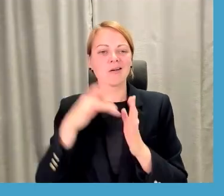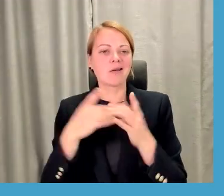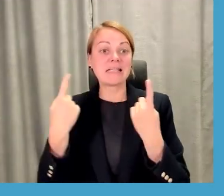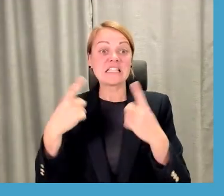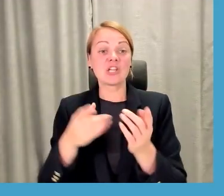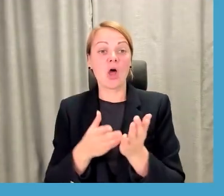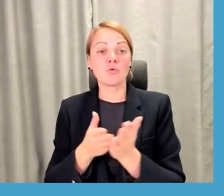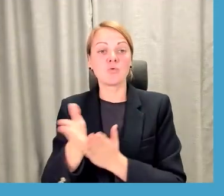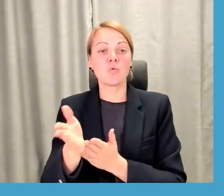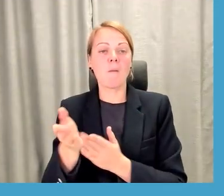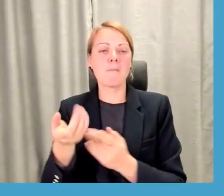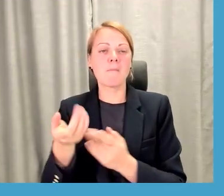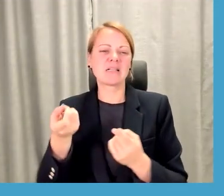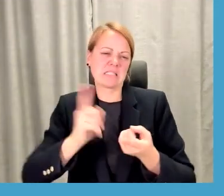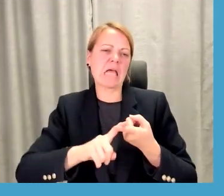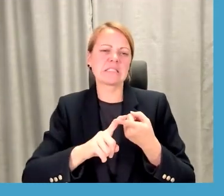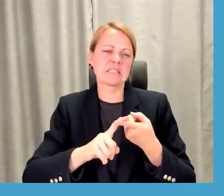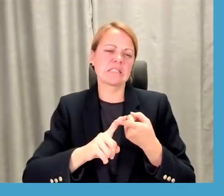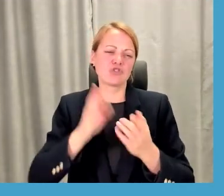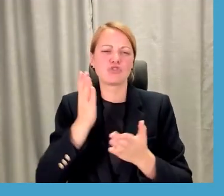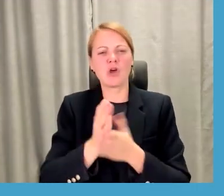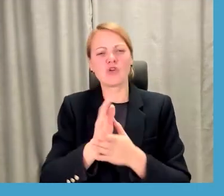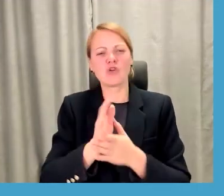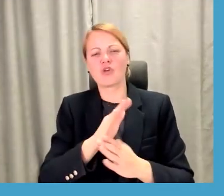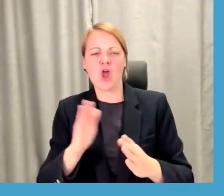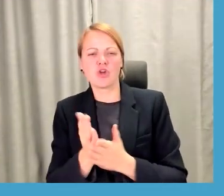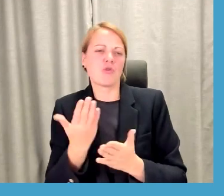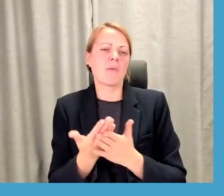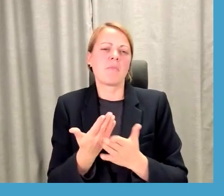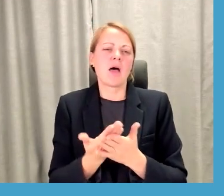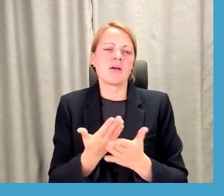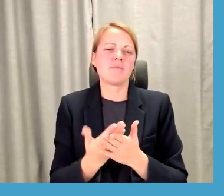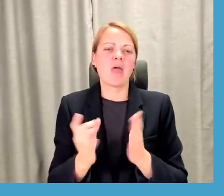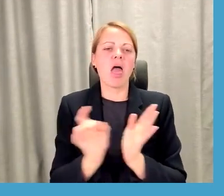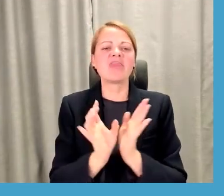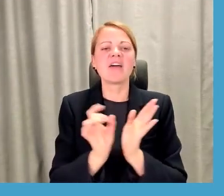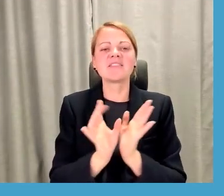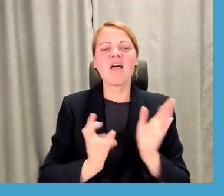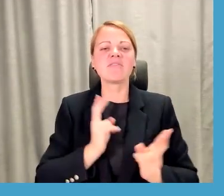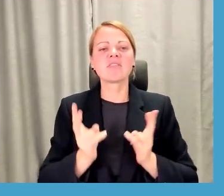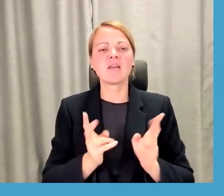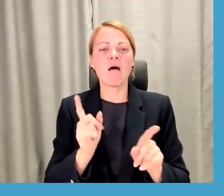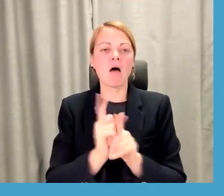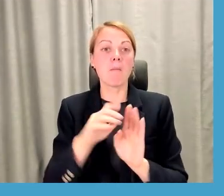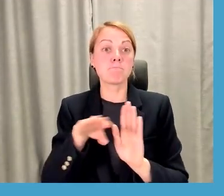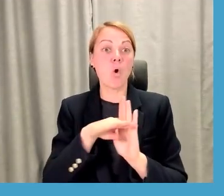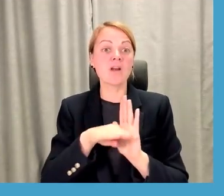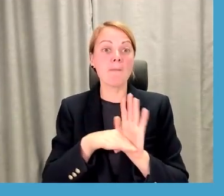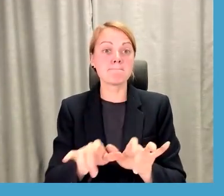jomā. Tas ir saistīta tiešāk vai netiešāk. Pieemsim enerģētiķis, kuram ir arī programmēšanas.